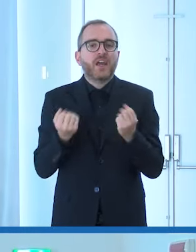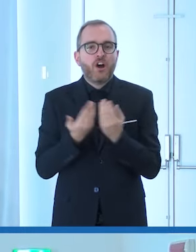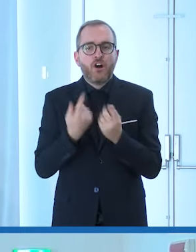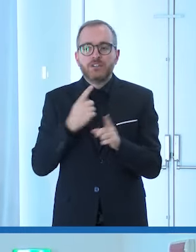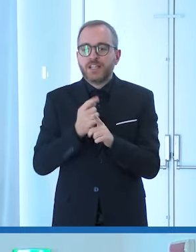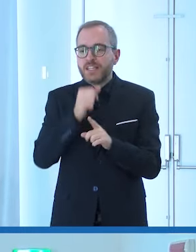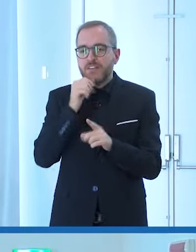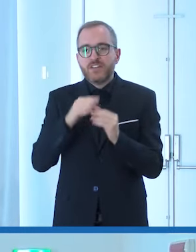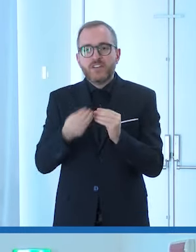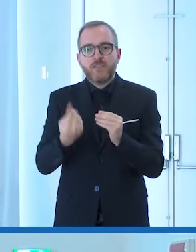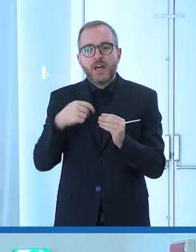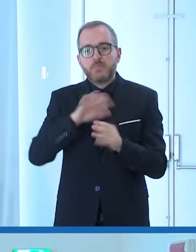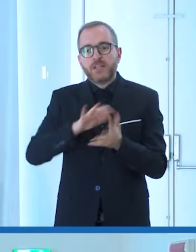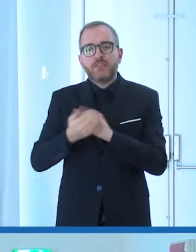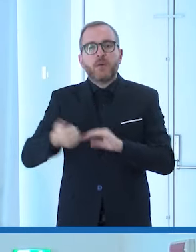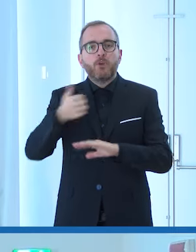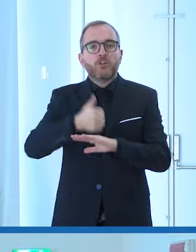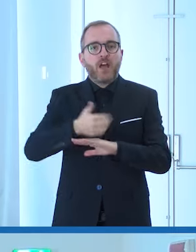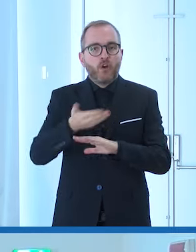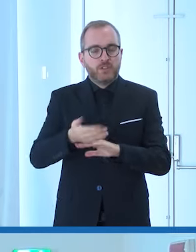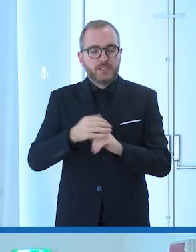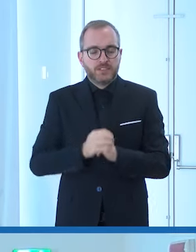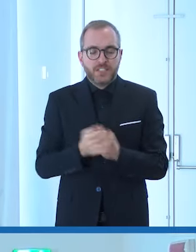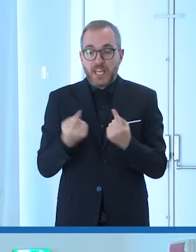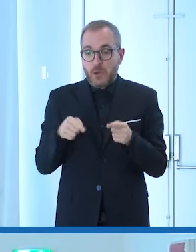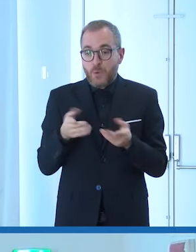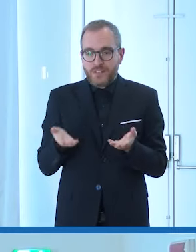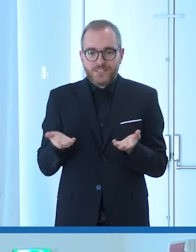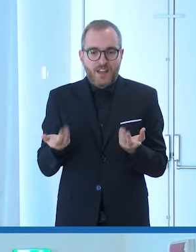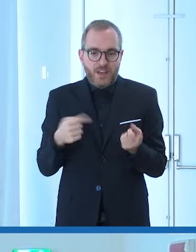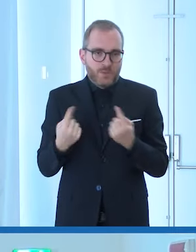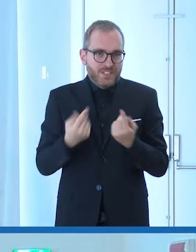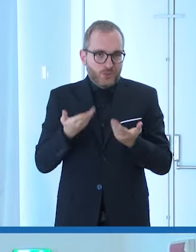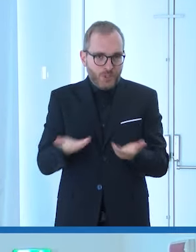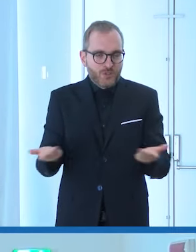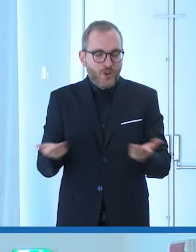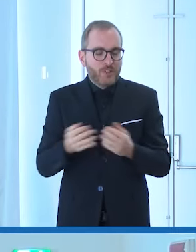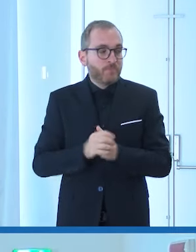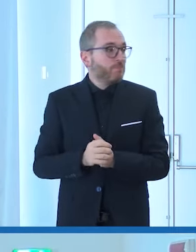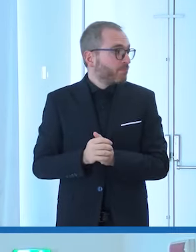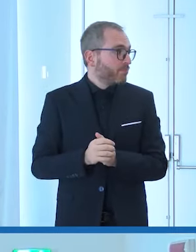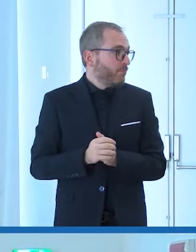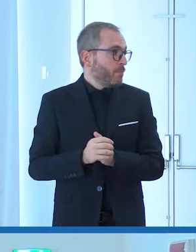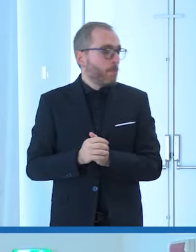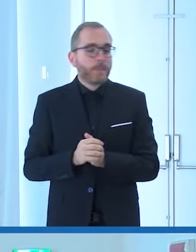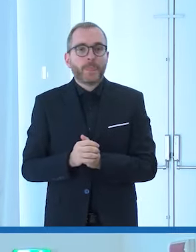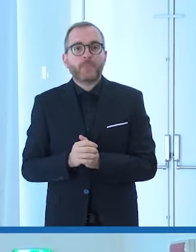bisogna fare per essere protagonisti diciamo in questa situazione buongiorno a tutti